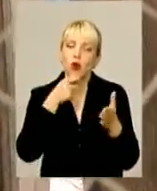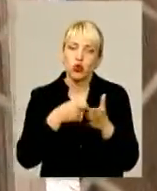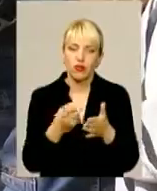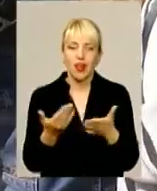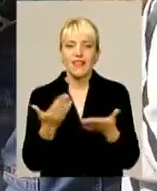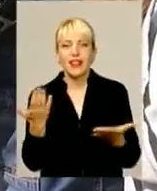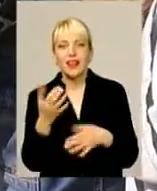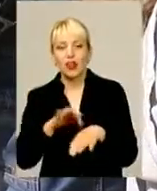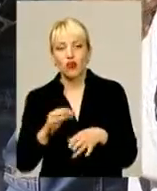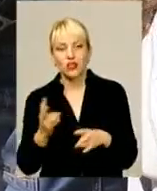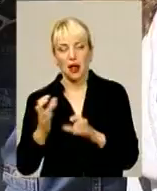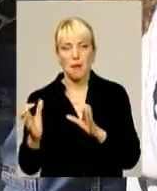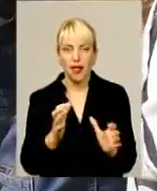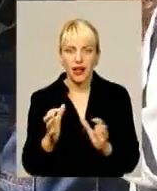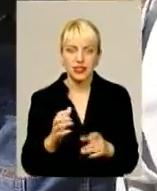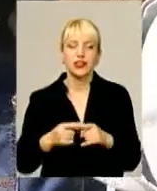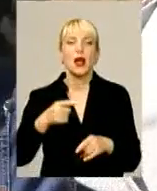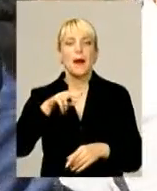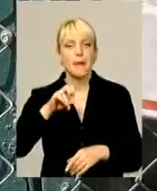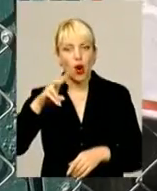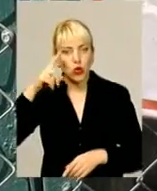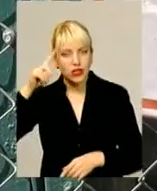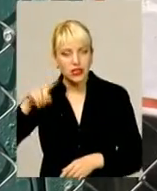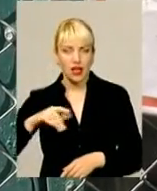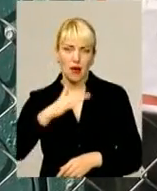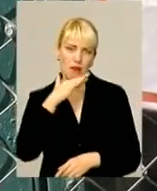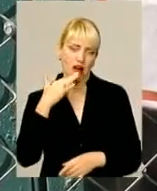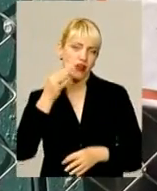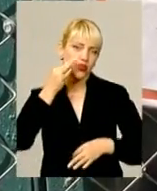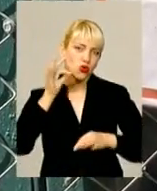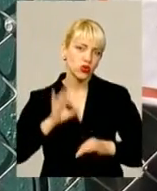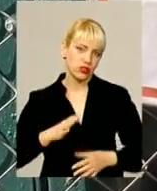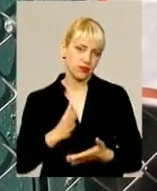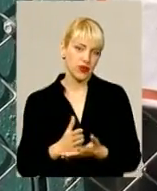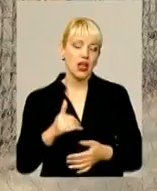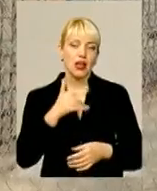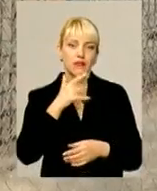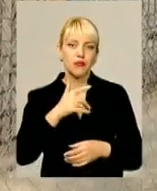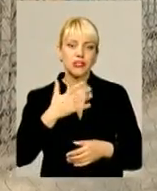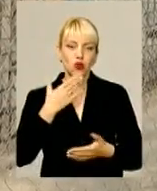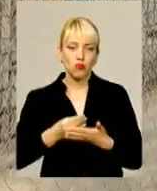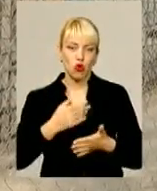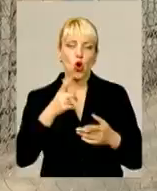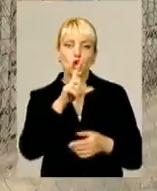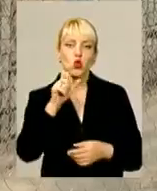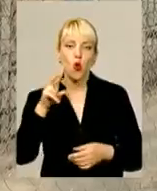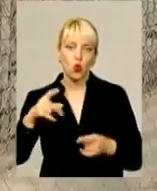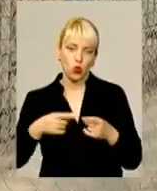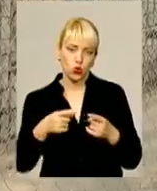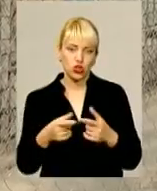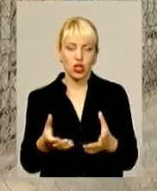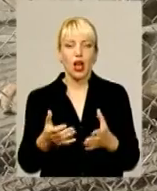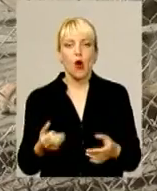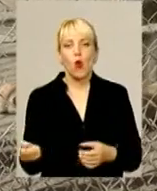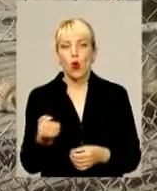берегти, Сергій Пальохін знає. Каже, має у цій сфері багаторічний практичний досвід. Нині у своєму зоокуточку утримує пару